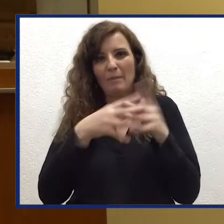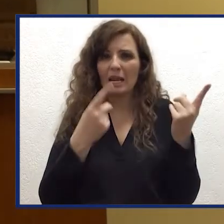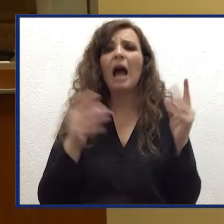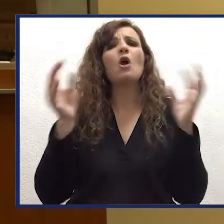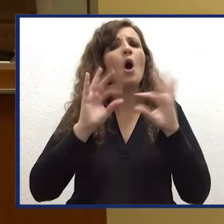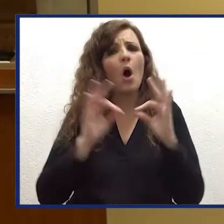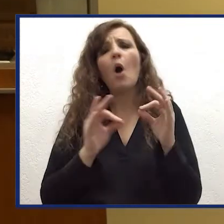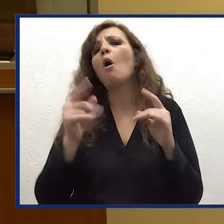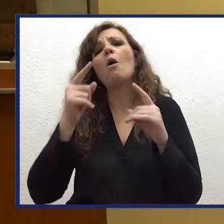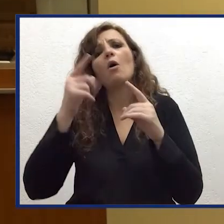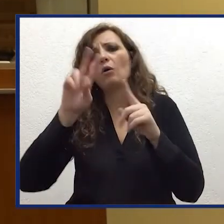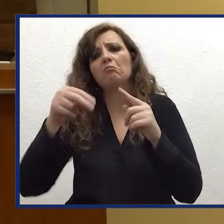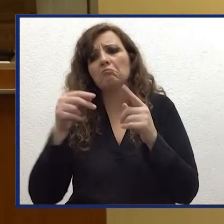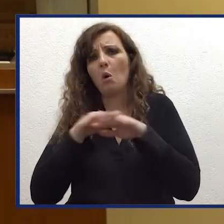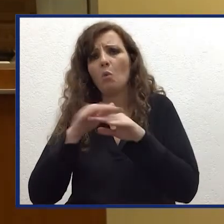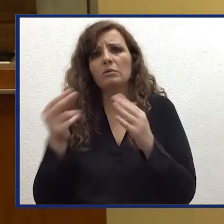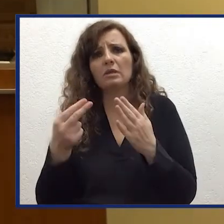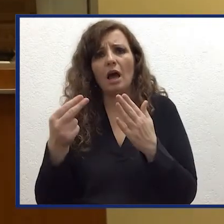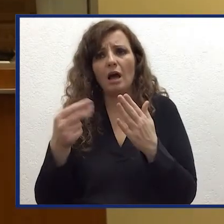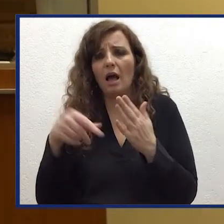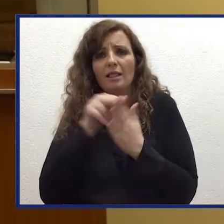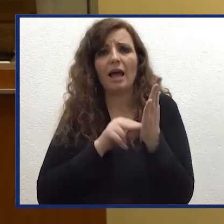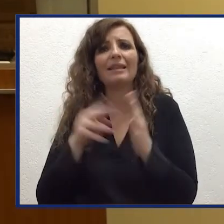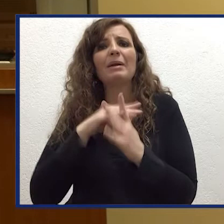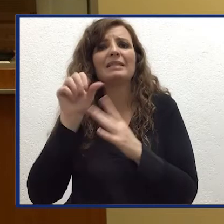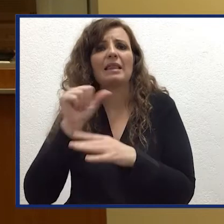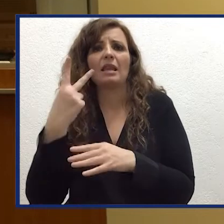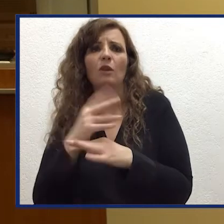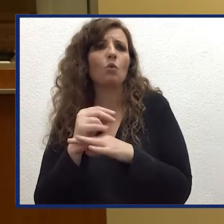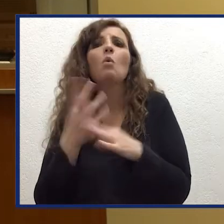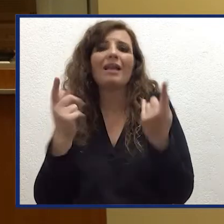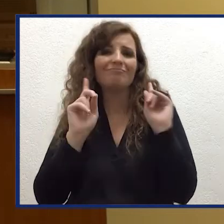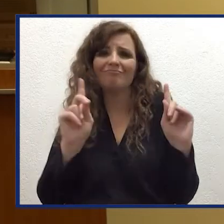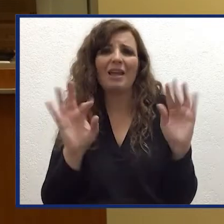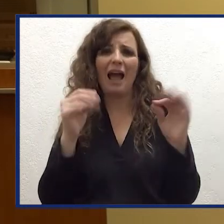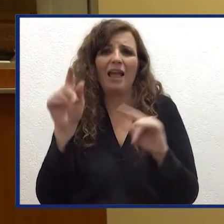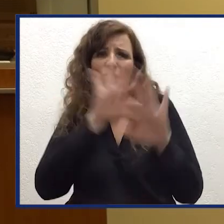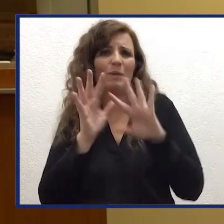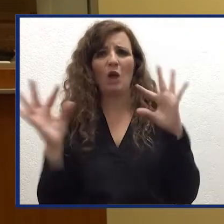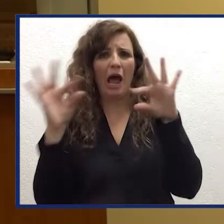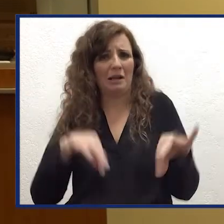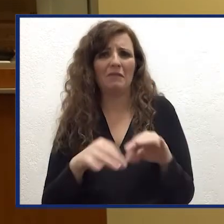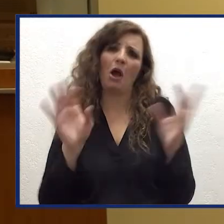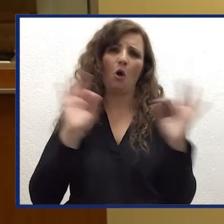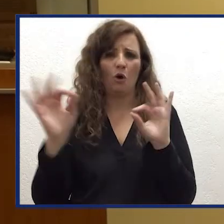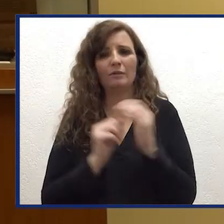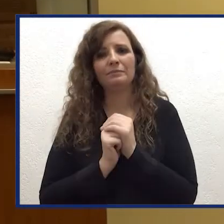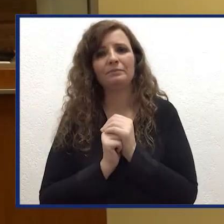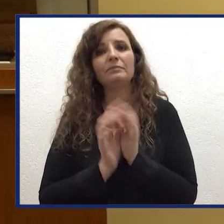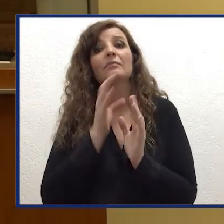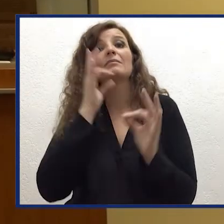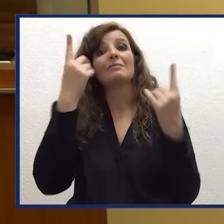8 sia, come dicevo, relativamente ai dati Sentinel-2. Come vediamo qui